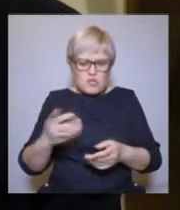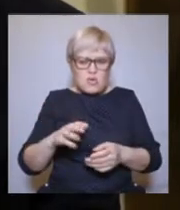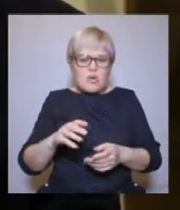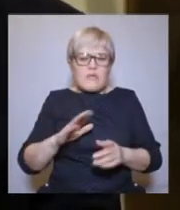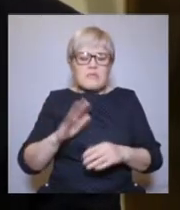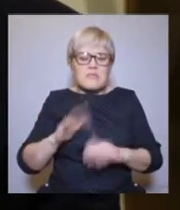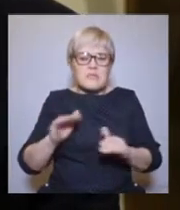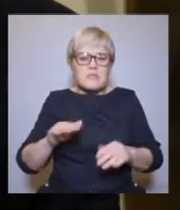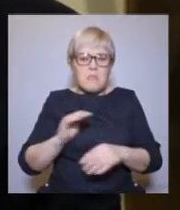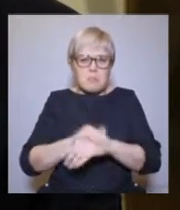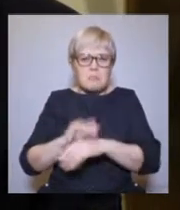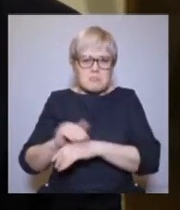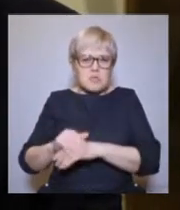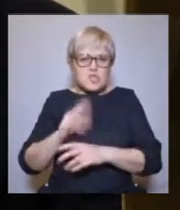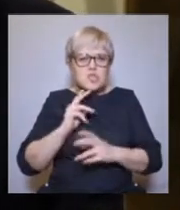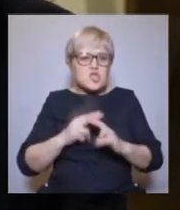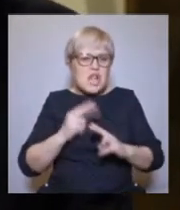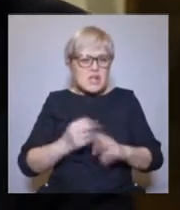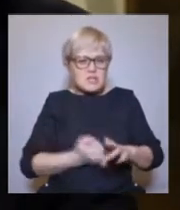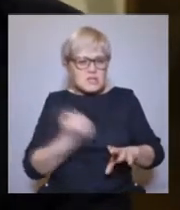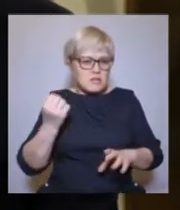они сейчас, эти мечи? Нет.